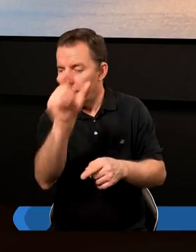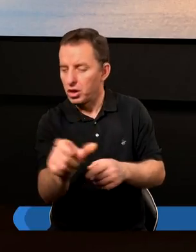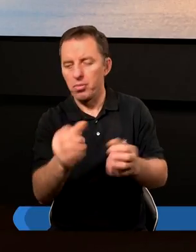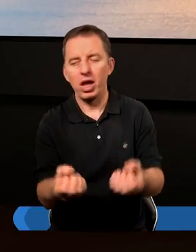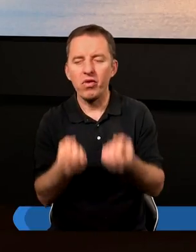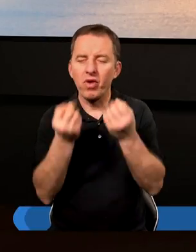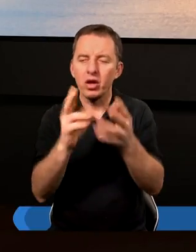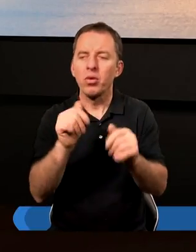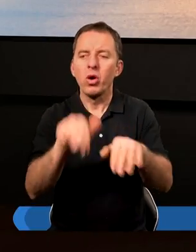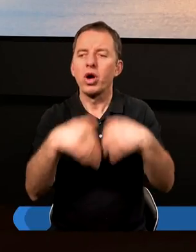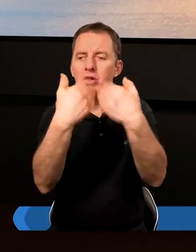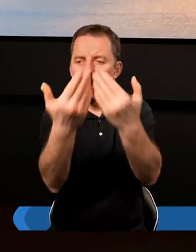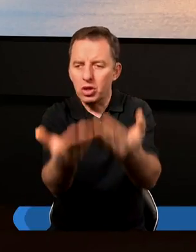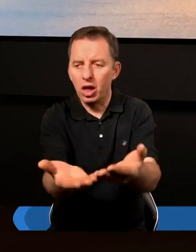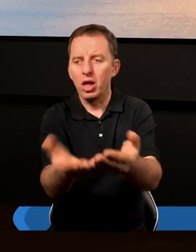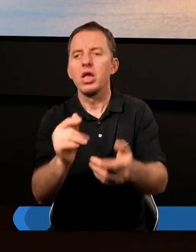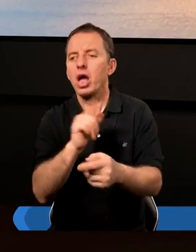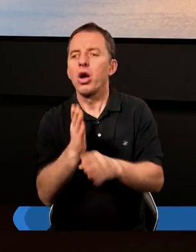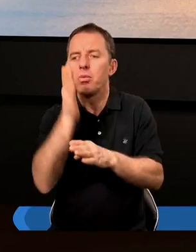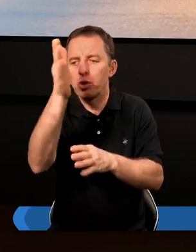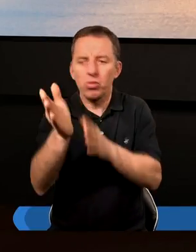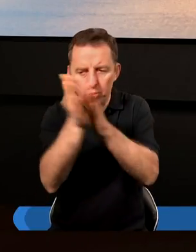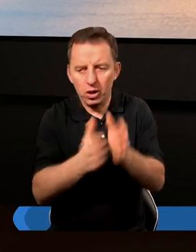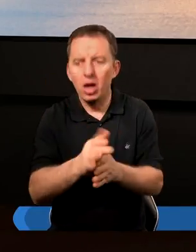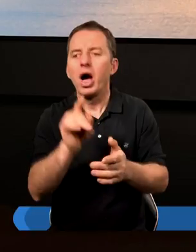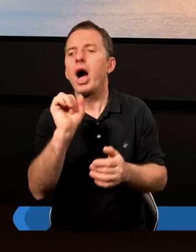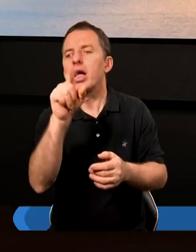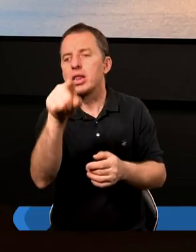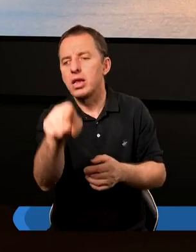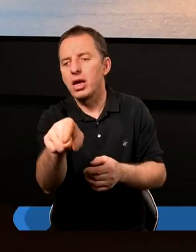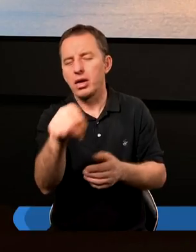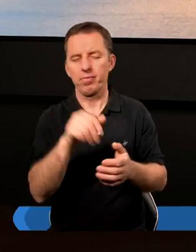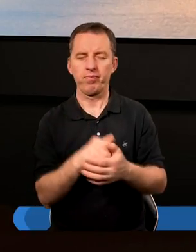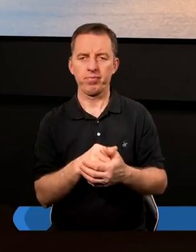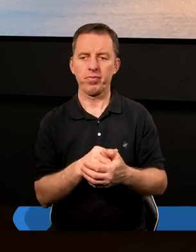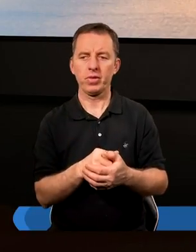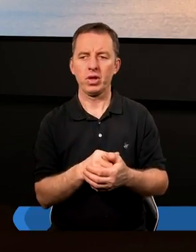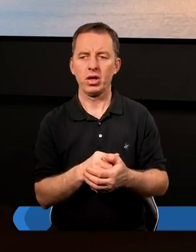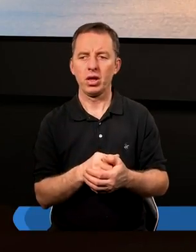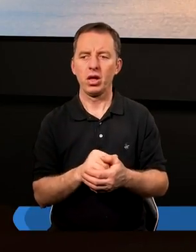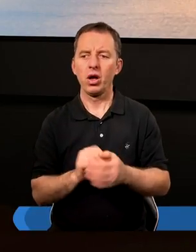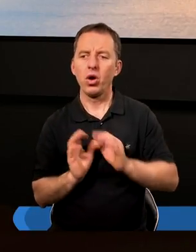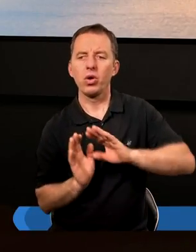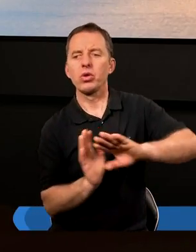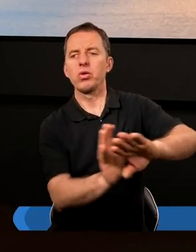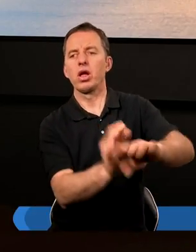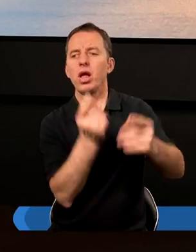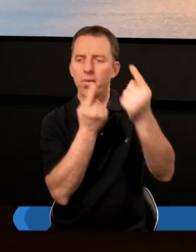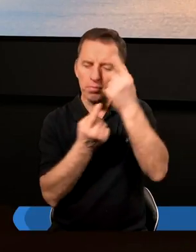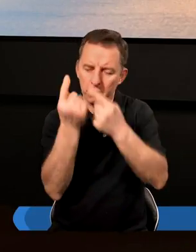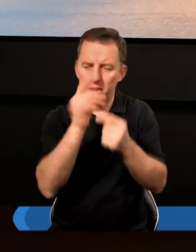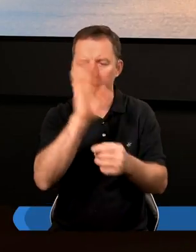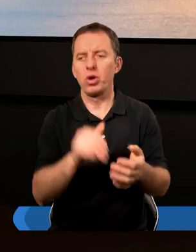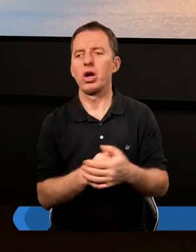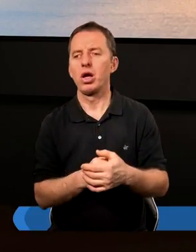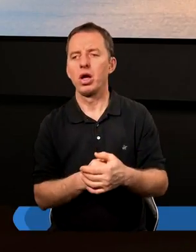stwarzałem. Co Ci mogę dać? Jaką przyszłość Ci przygotowałem? A Ty? No stąd właśnie ta myśl